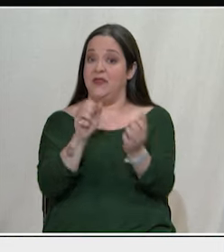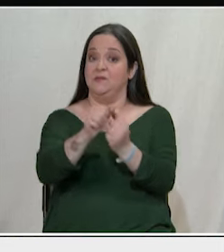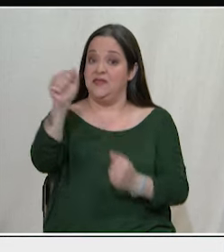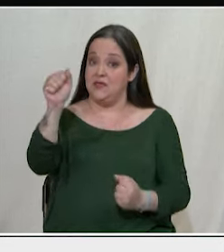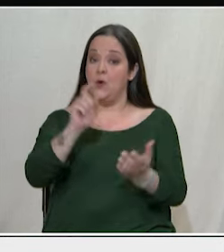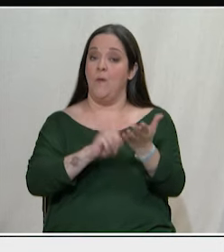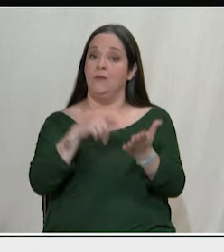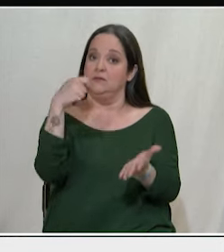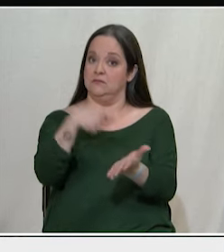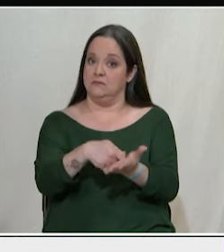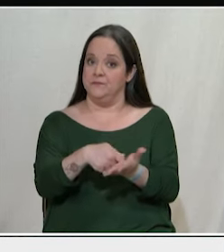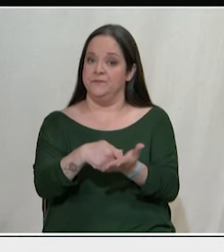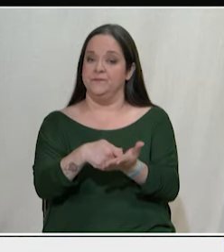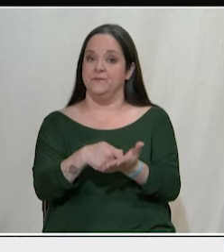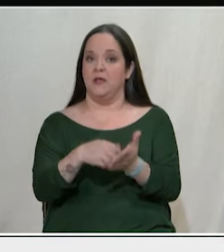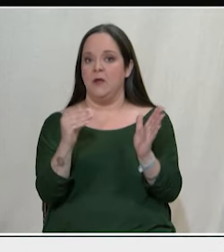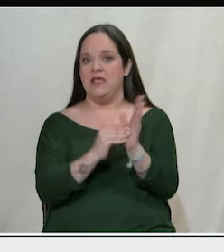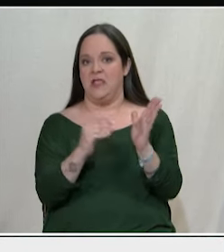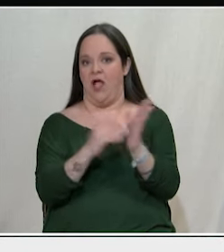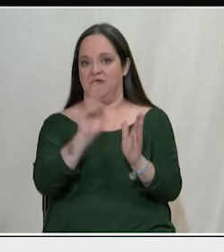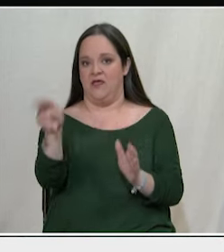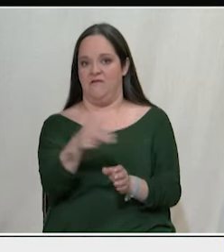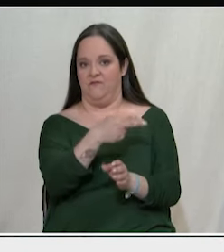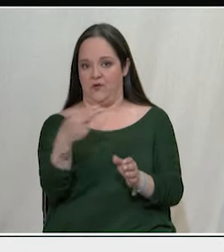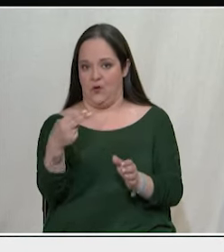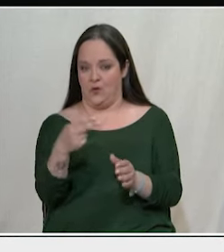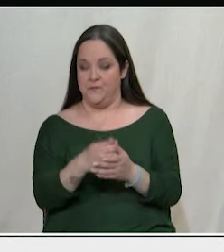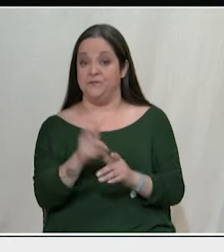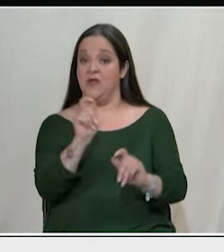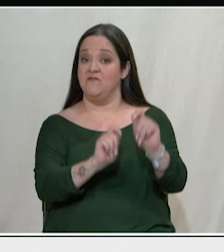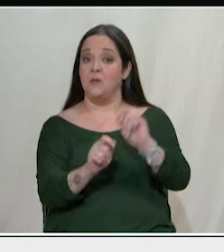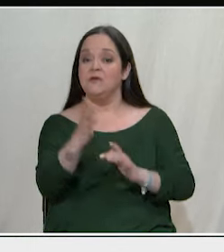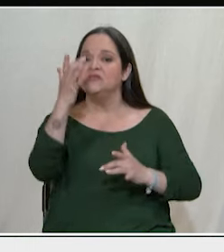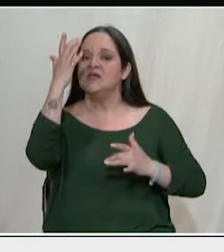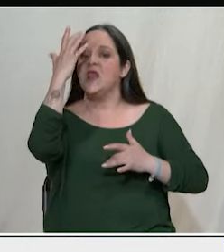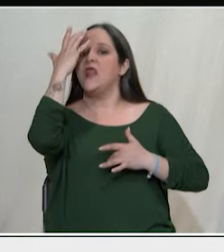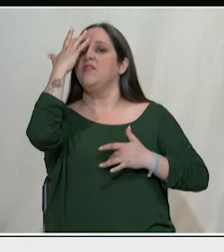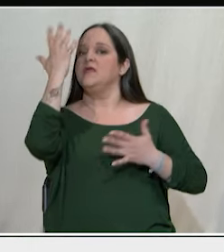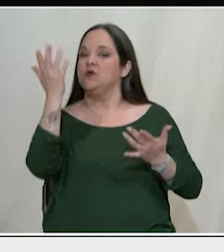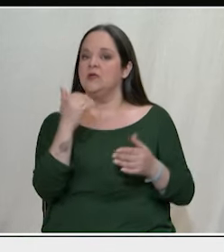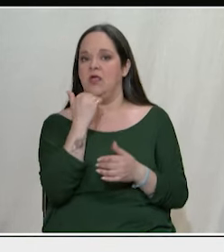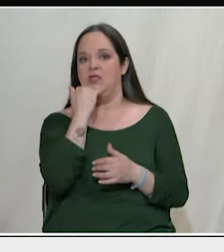ή πολλές χιλιάδες ευρώ διαμορφώνουν μία συνείδηση ότι δεν είναι δυνατόν στον 21ο αιώνα